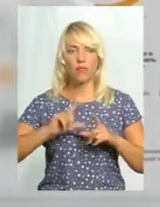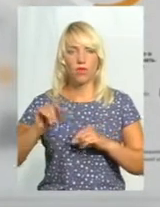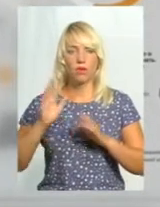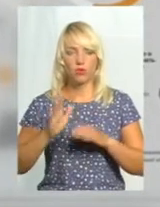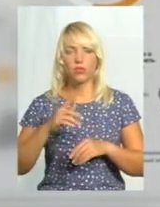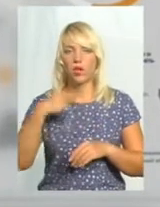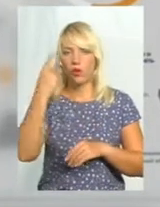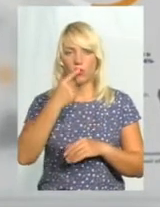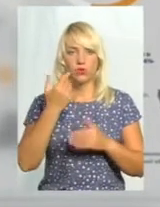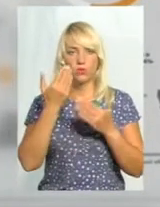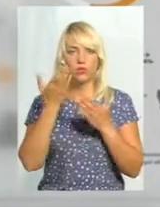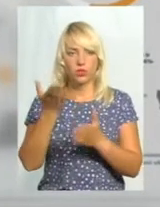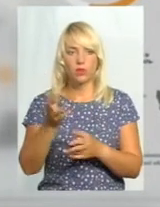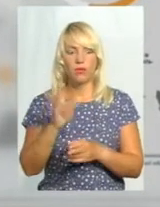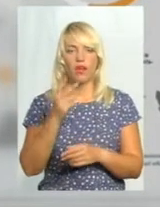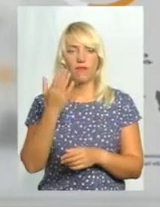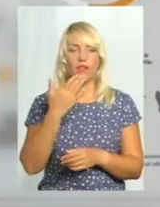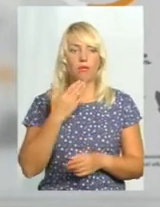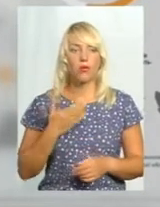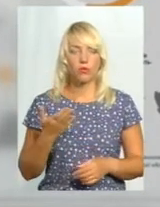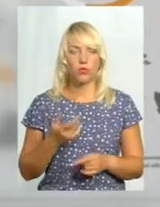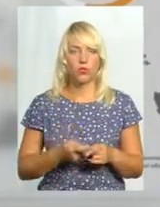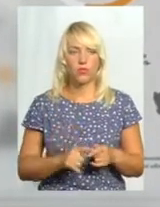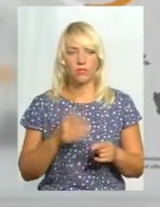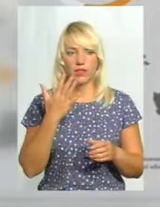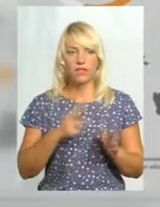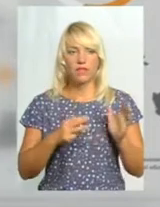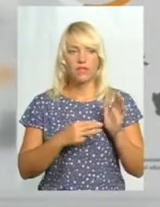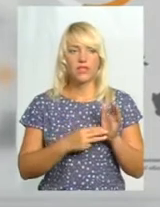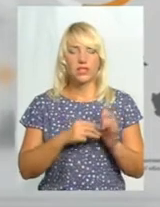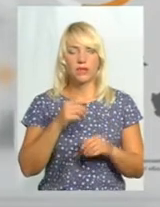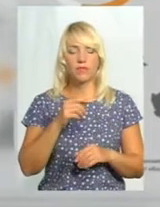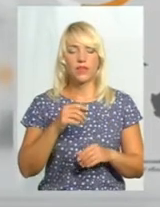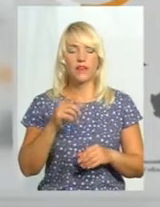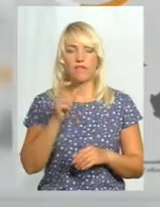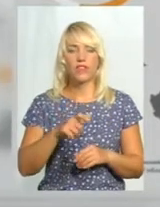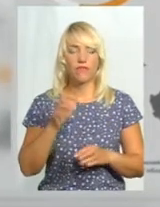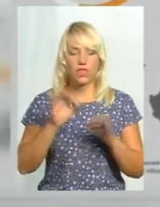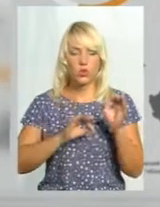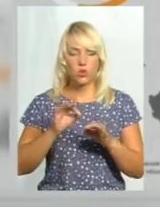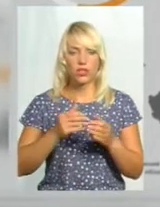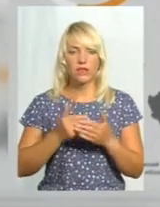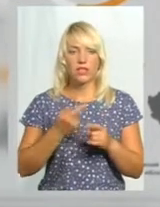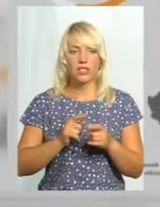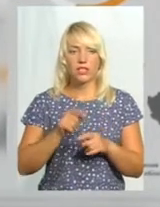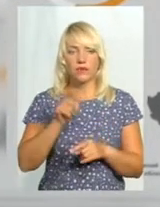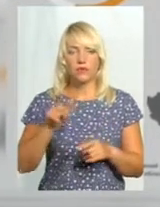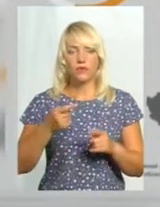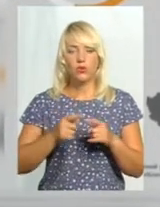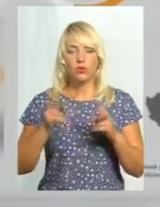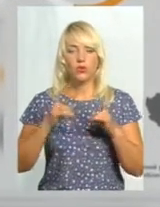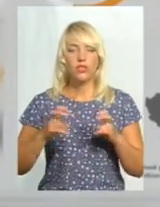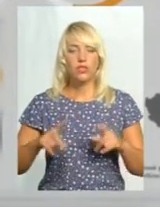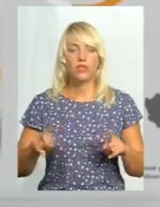особисто. От як ви прокоментуєте це? 58% від цих респондентів того дослідження, яке